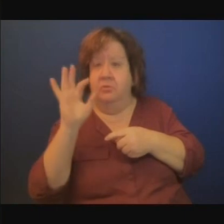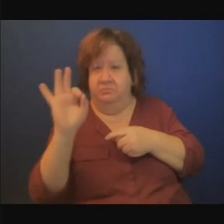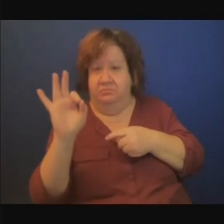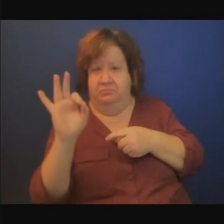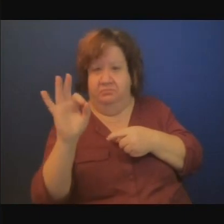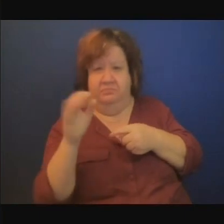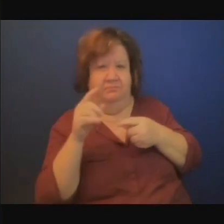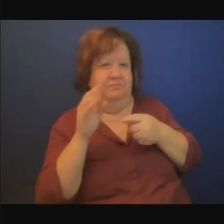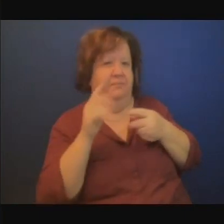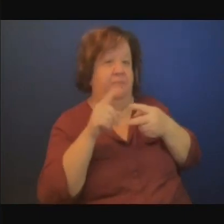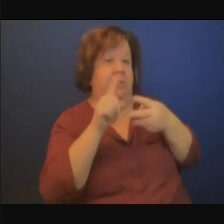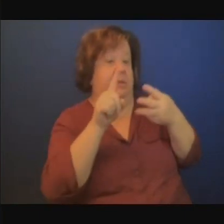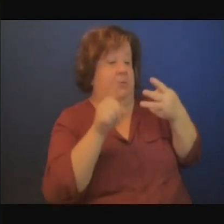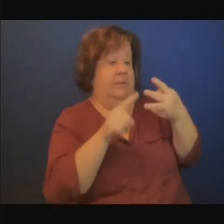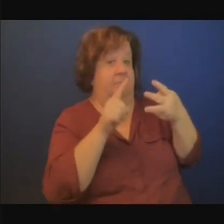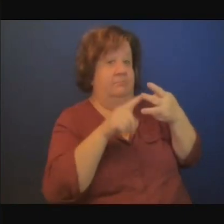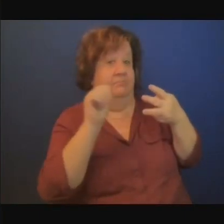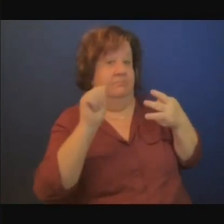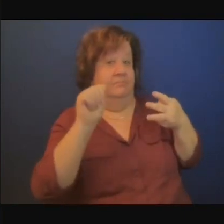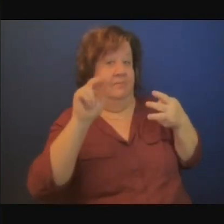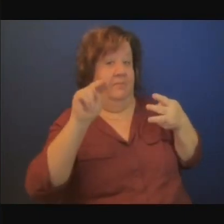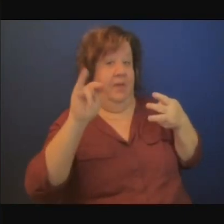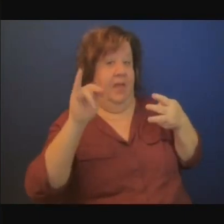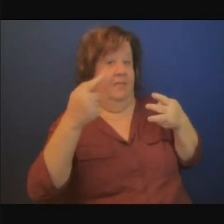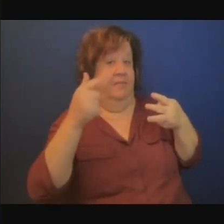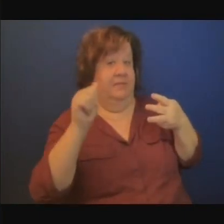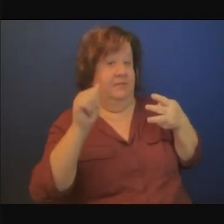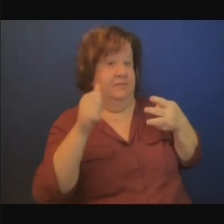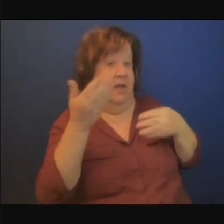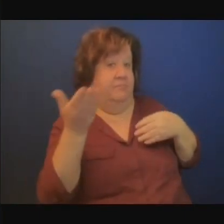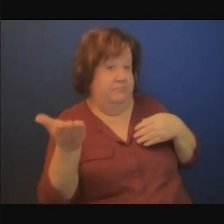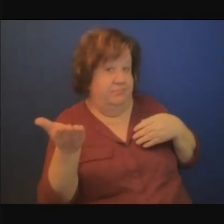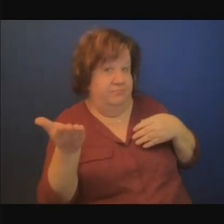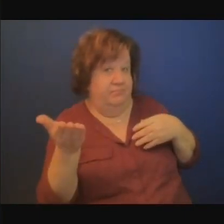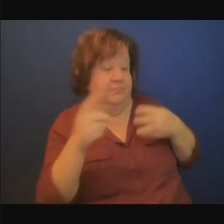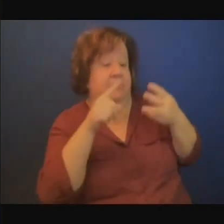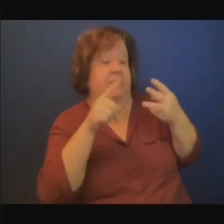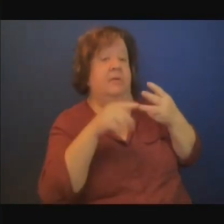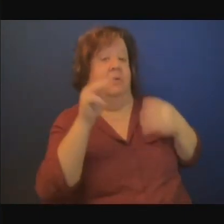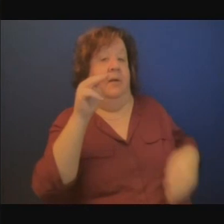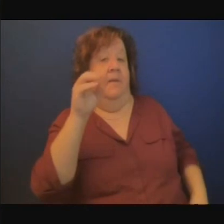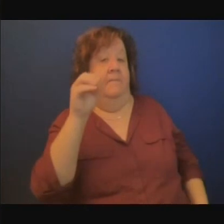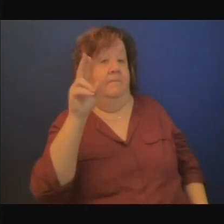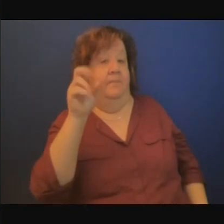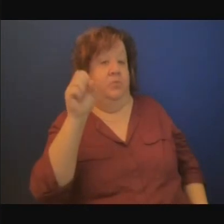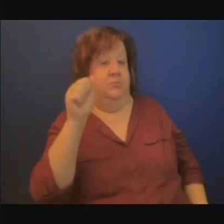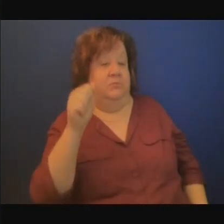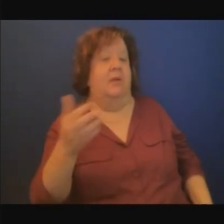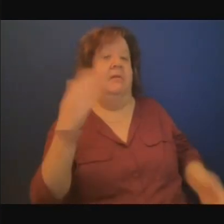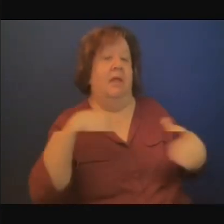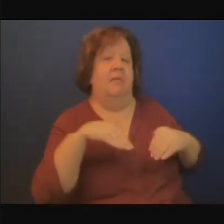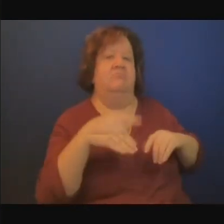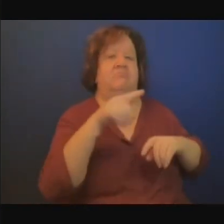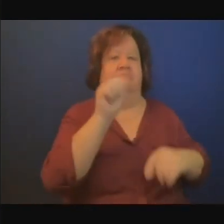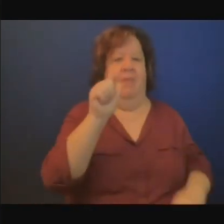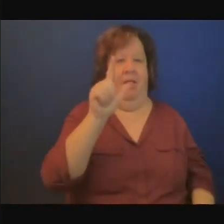Merci. Ce n'est pas une question, c'est plutôt un commentaire